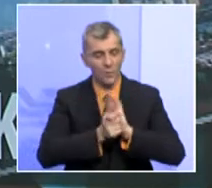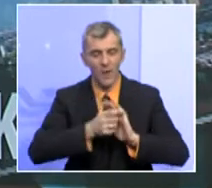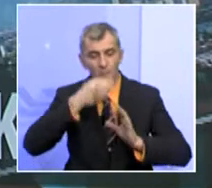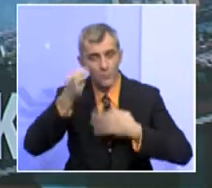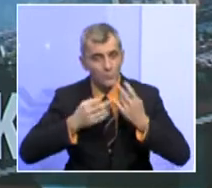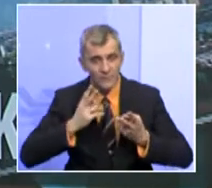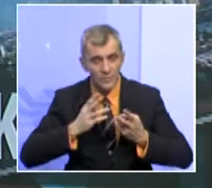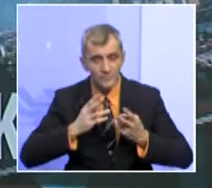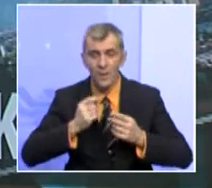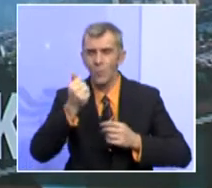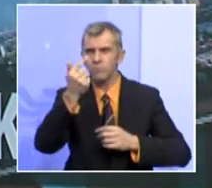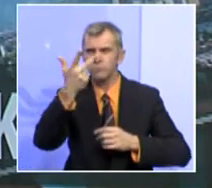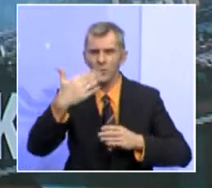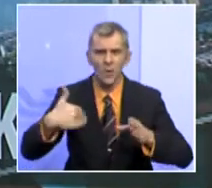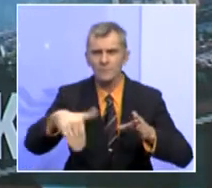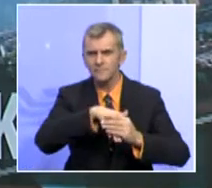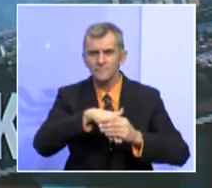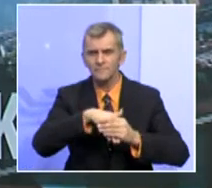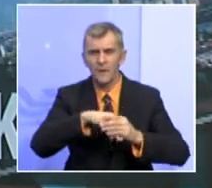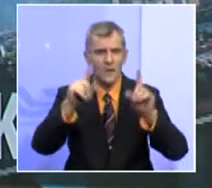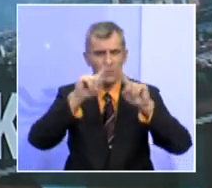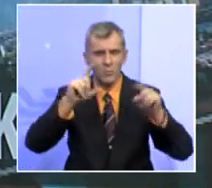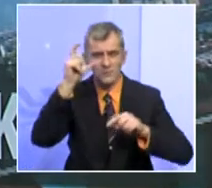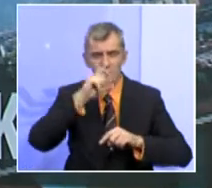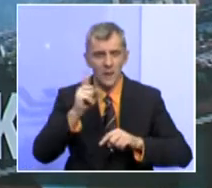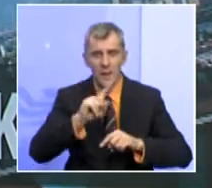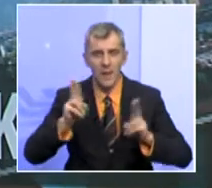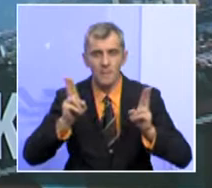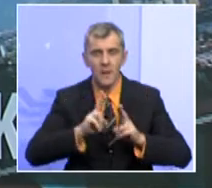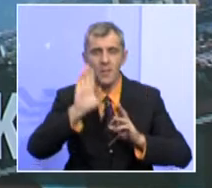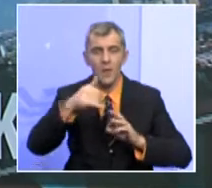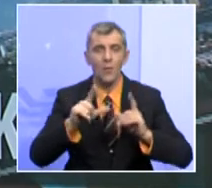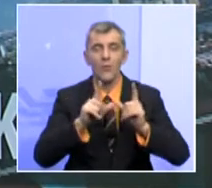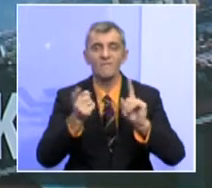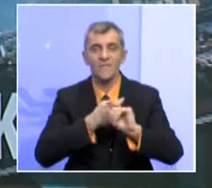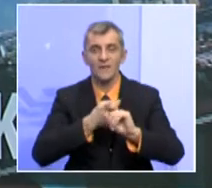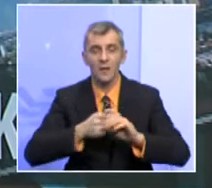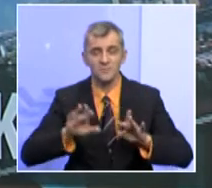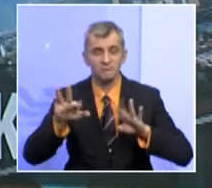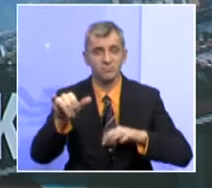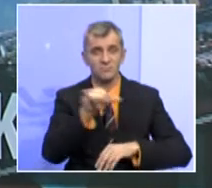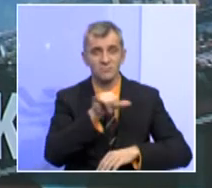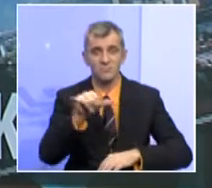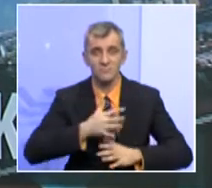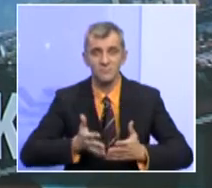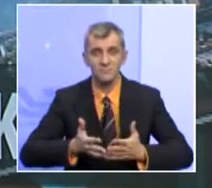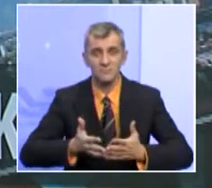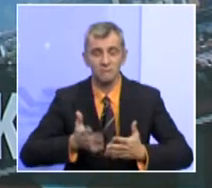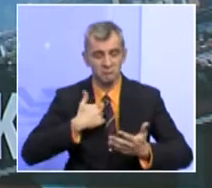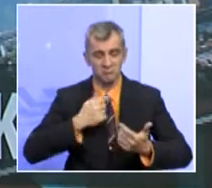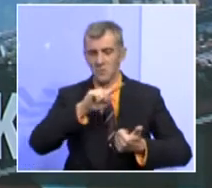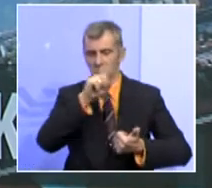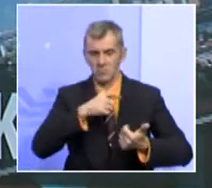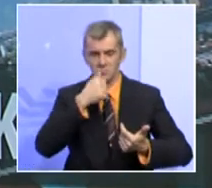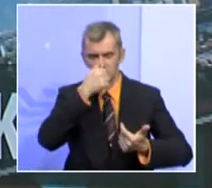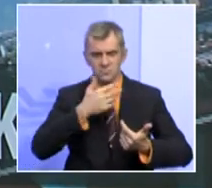reći, da broj uposlanika u javnom sektoru u Republike Srpskoj nije manji nego u federaciji BiH. Pa si onda postavljam